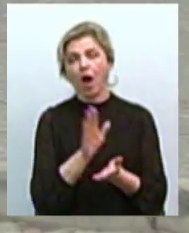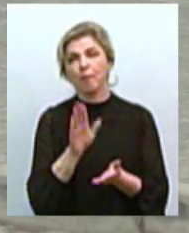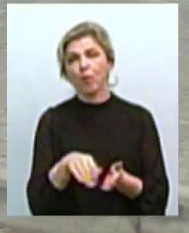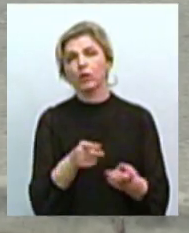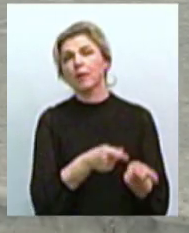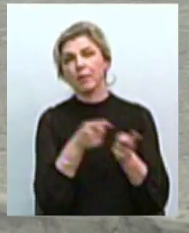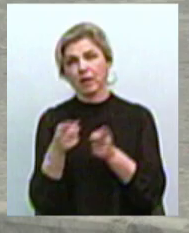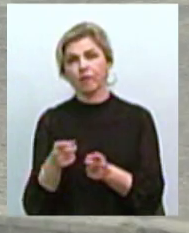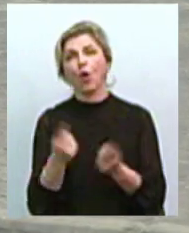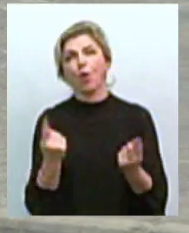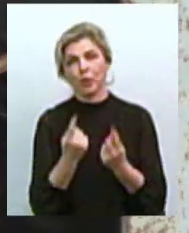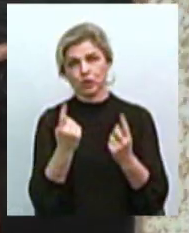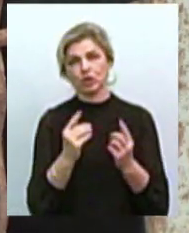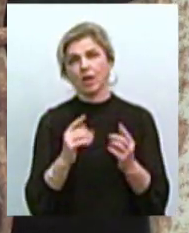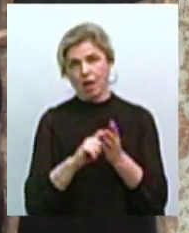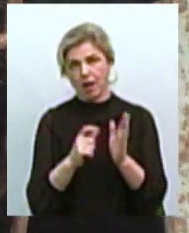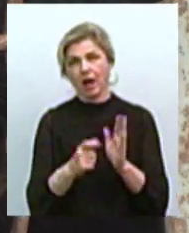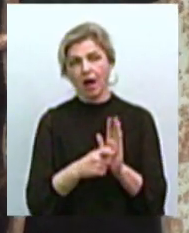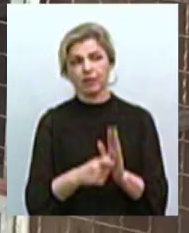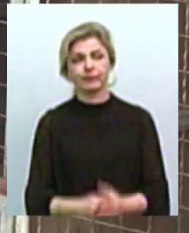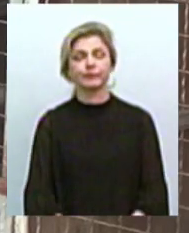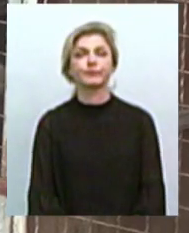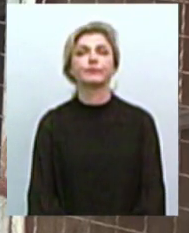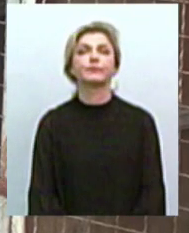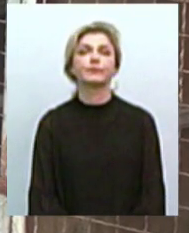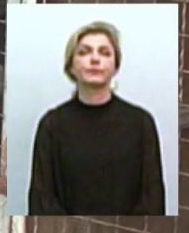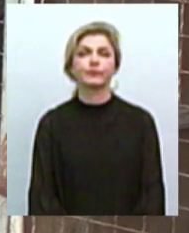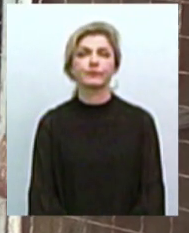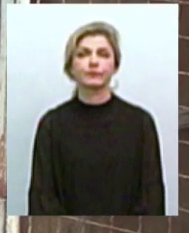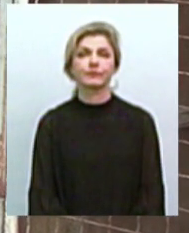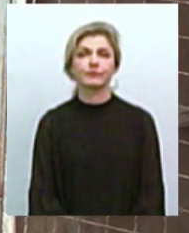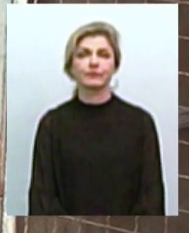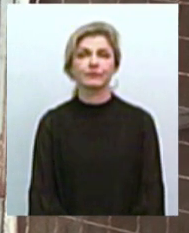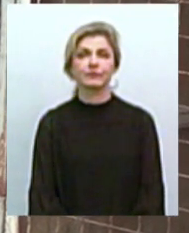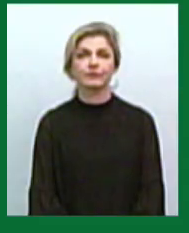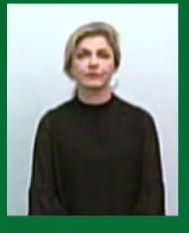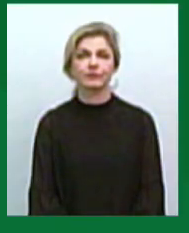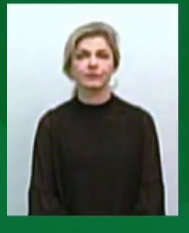до звичайного ареалу. Ніна Булах, Ігор Чорний, новини на Суспільному, Миколаїв.